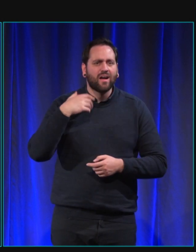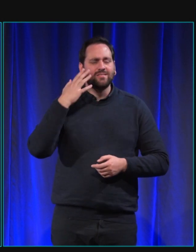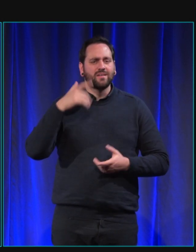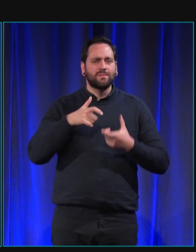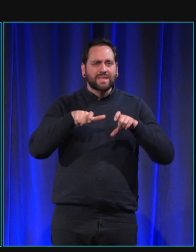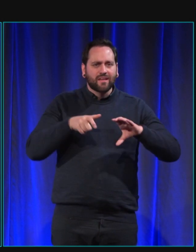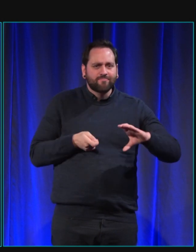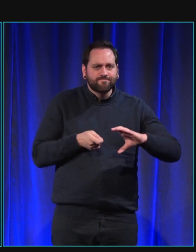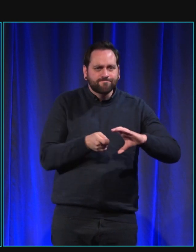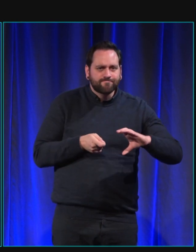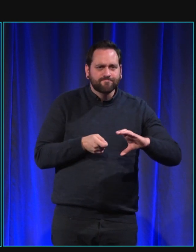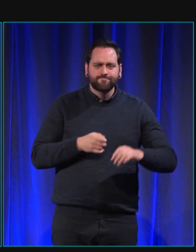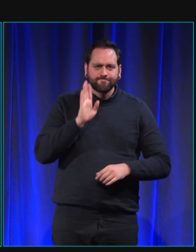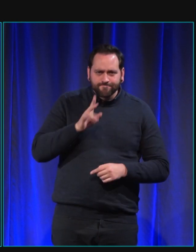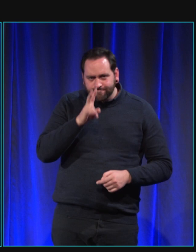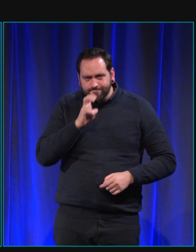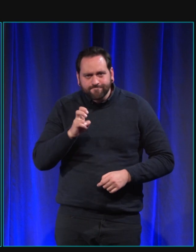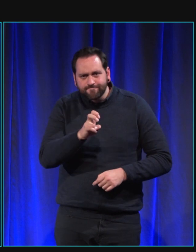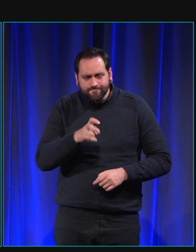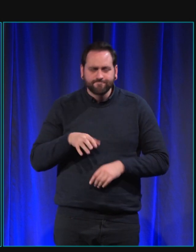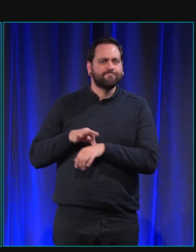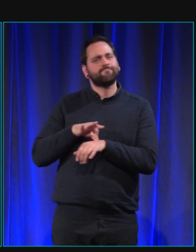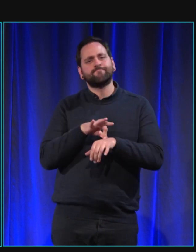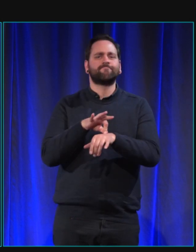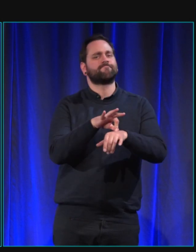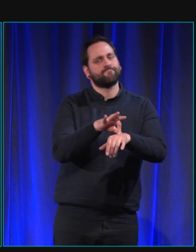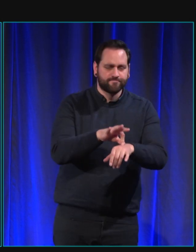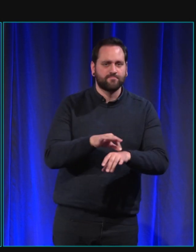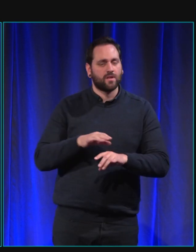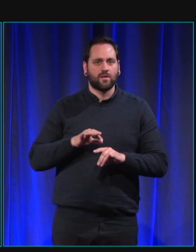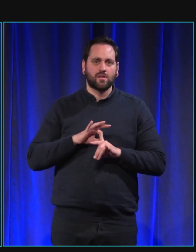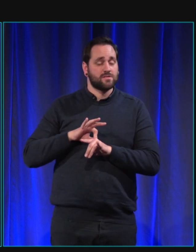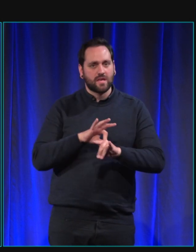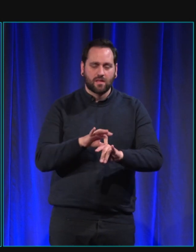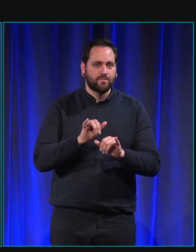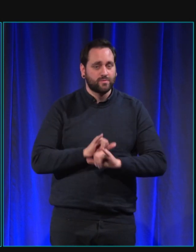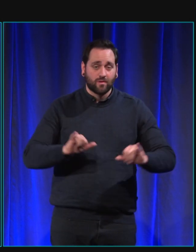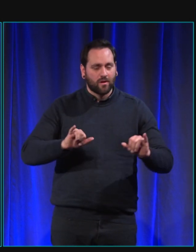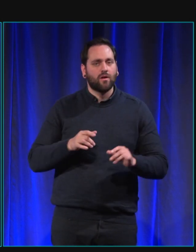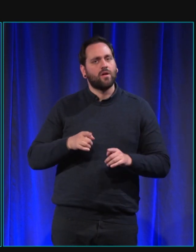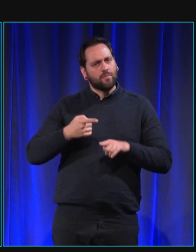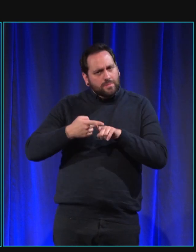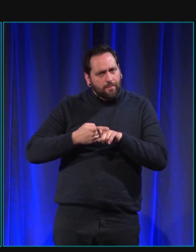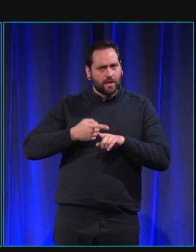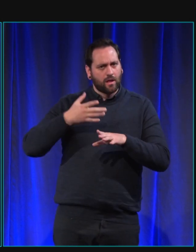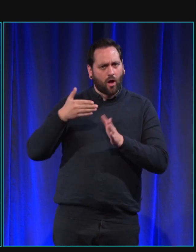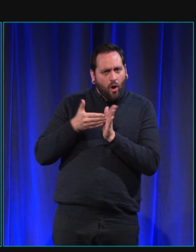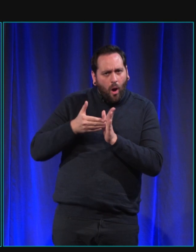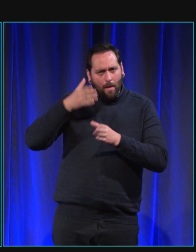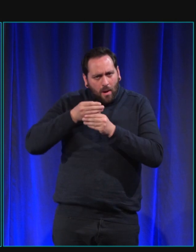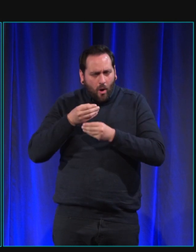voilà, c'est vraiment un petit chien qui apprend beaucoup de choses et qui nous donne une envie de